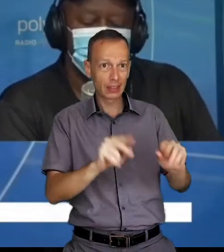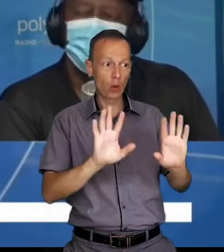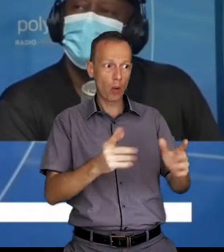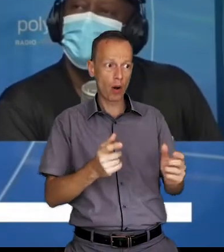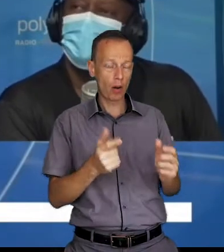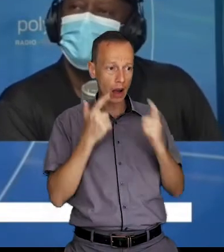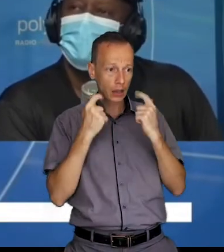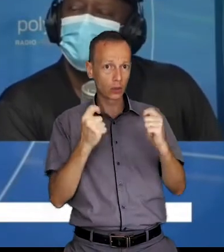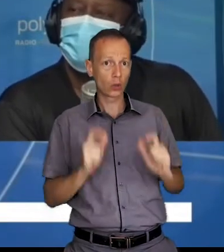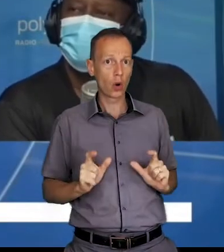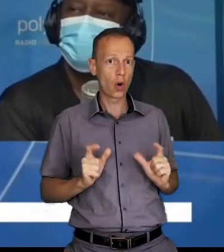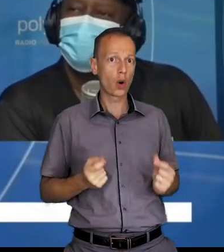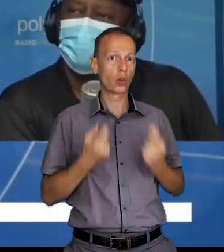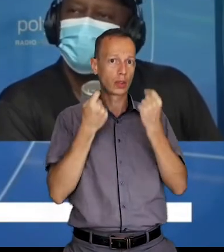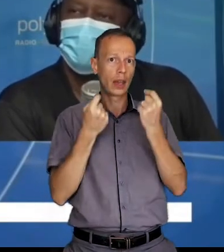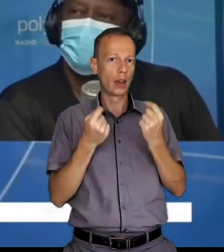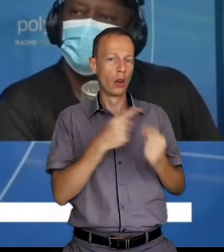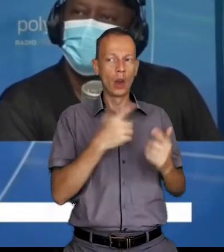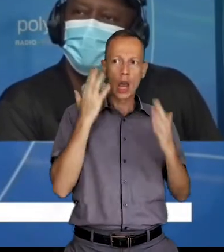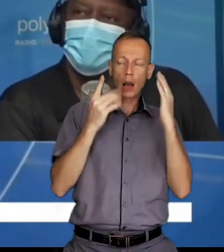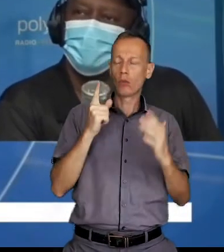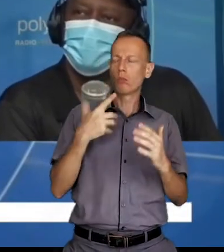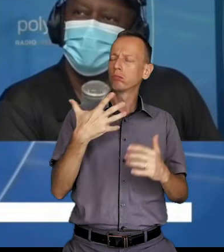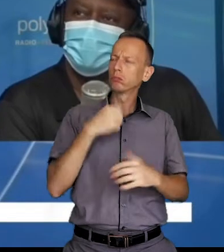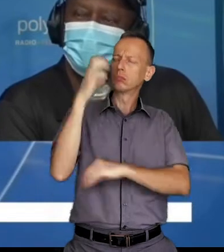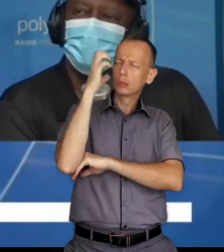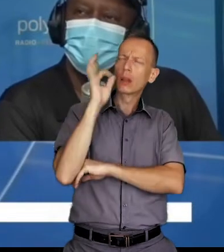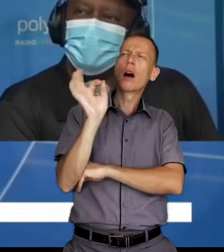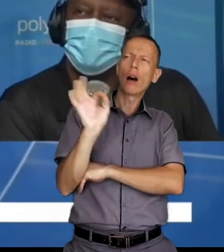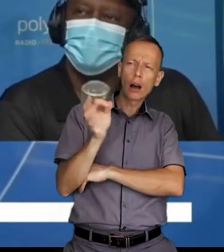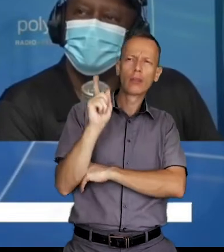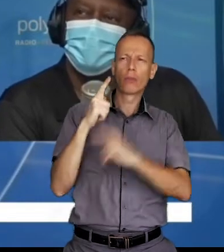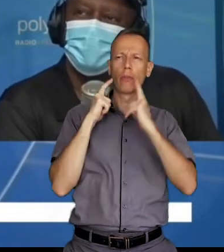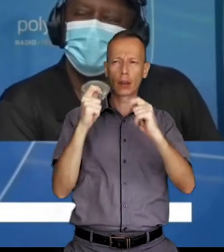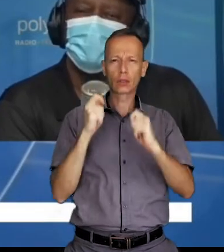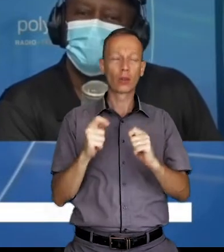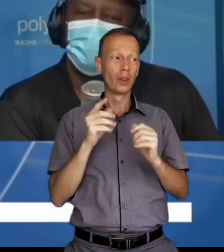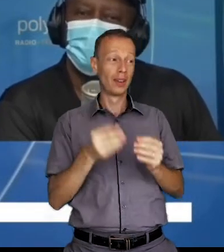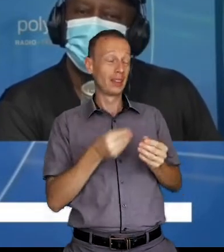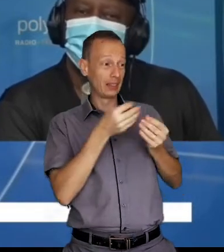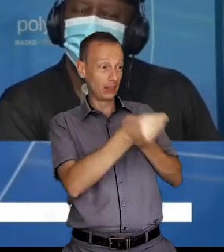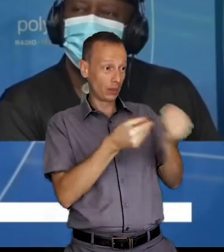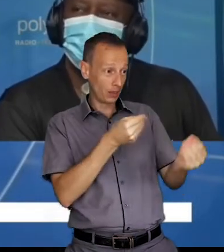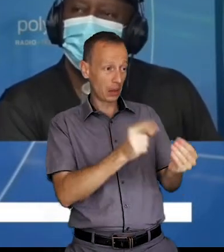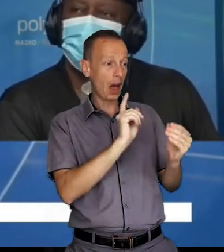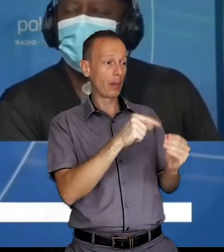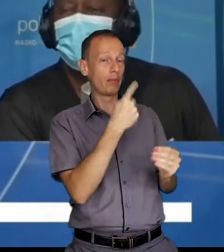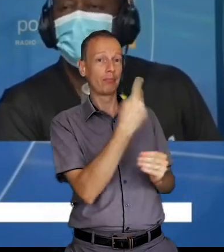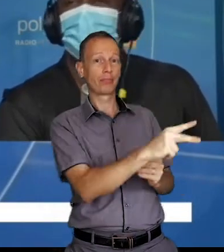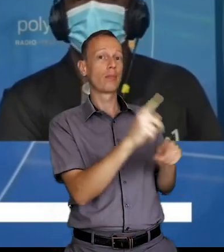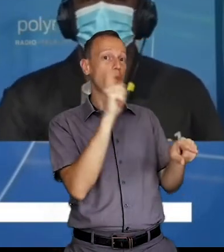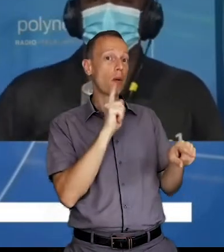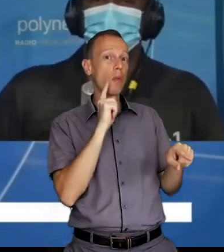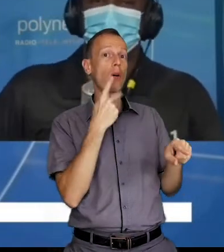comptons sur ces jeunes pour ramener chez eux ce message. Les jeunes n'ont pas peur d'entendre parler de la maladie. Ils acceptent d'entendre. Donc, nous